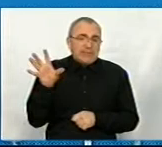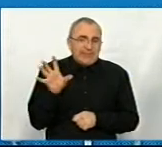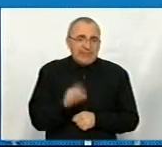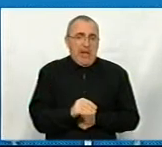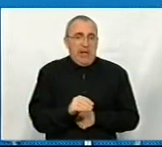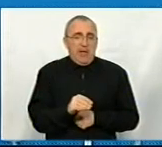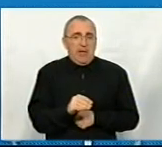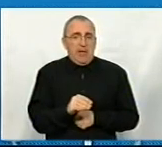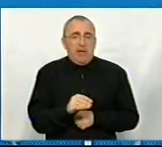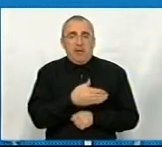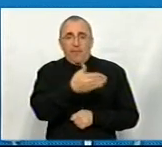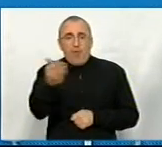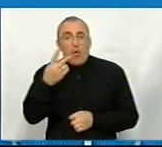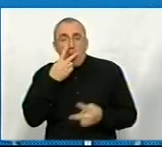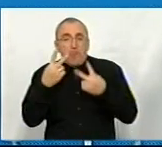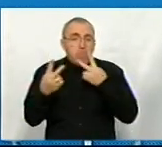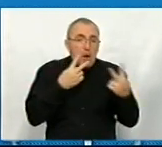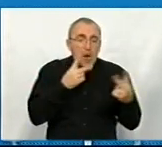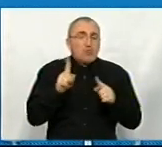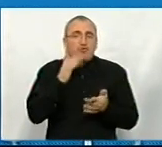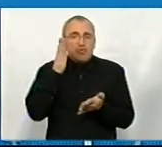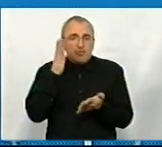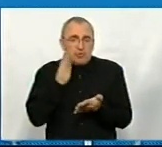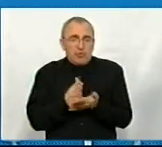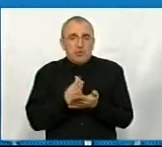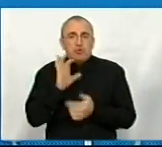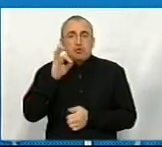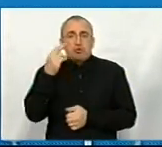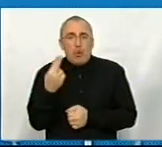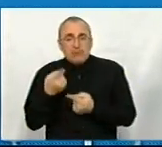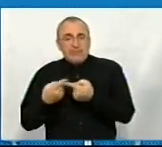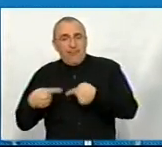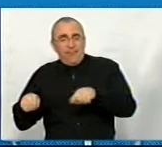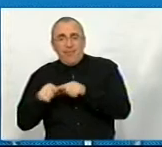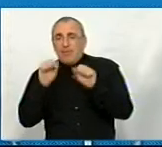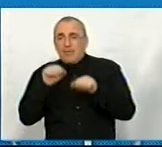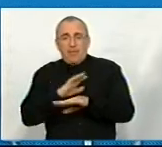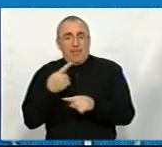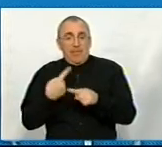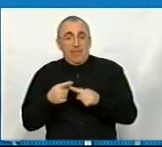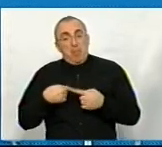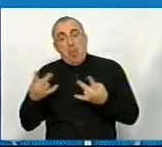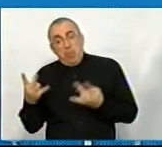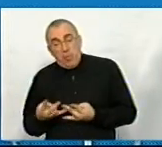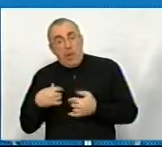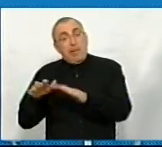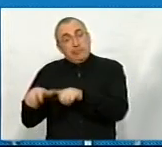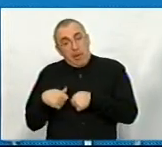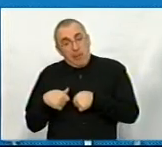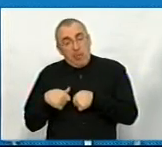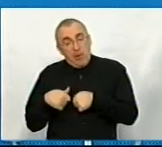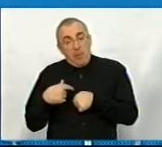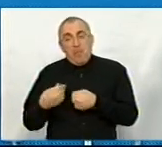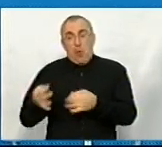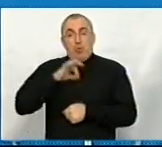вони бачили, що є дійсно і соціальна сфера. Тобто неможливо, це мені потрібно, я його заберу, це воно